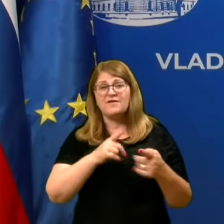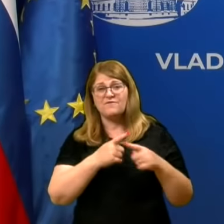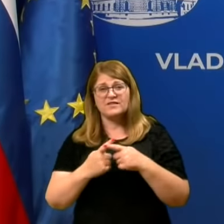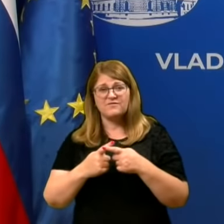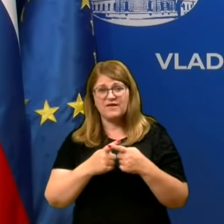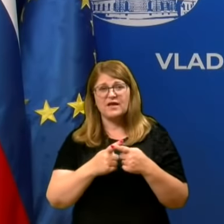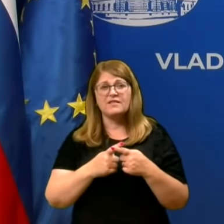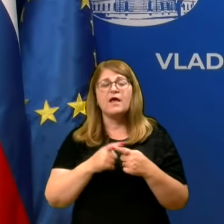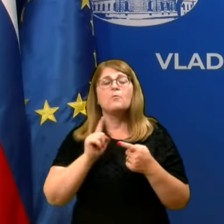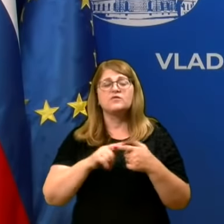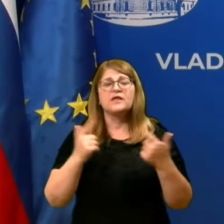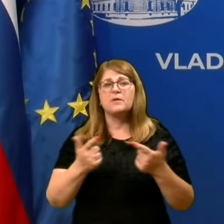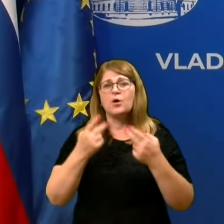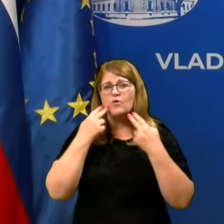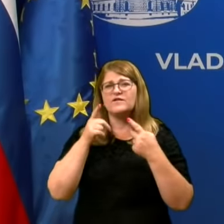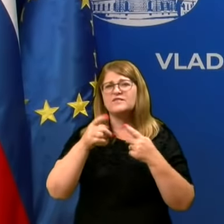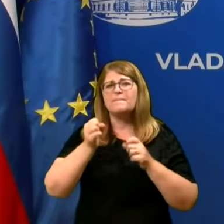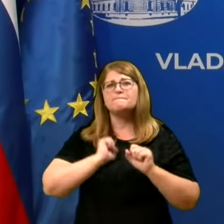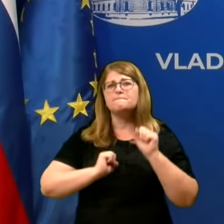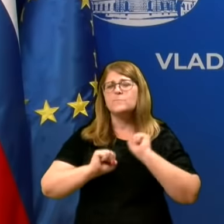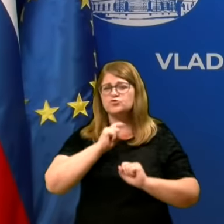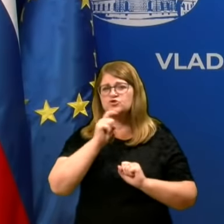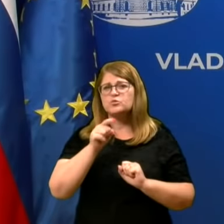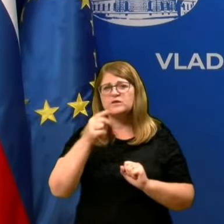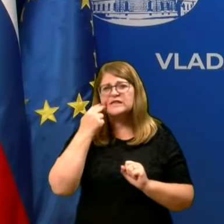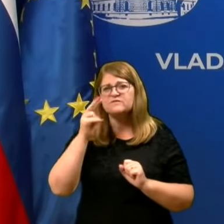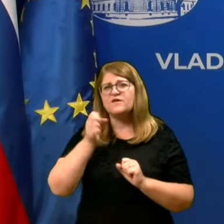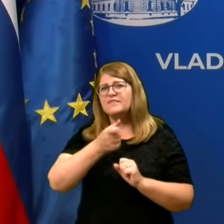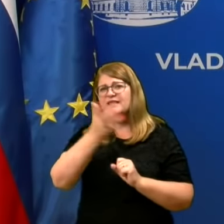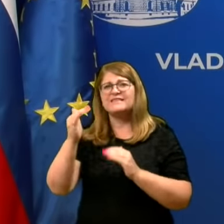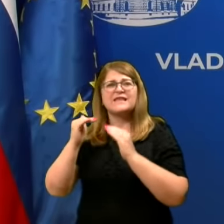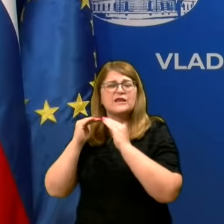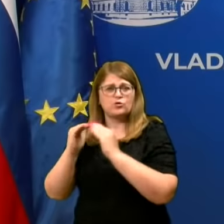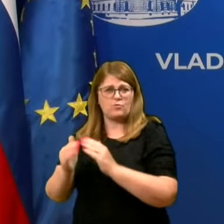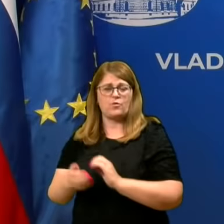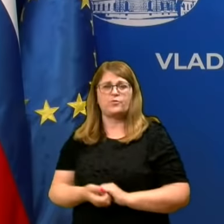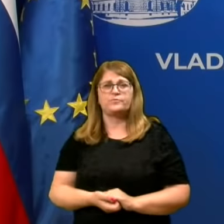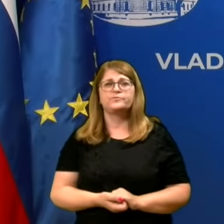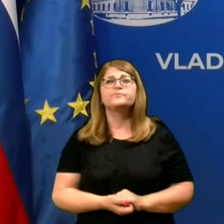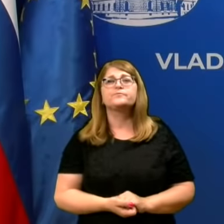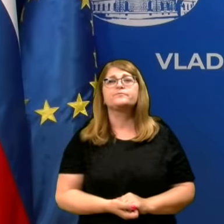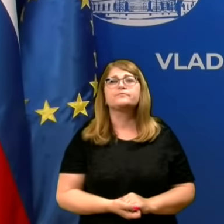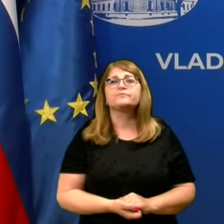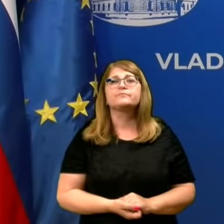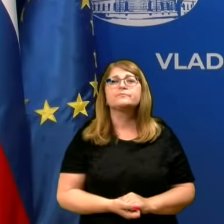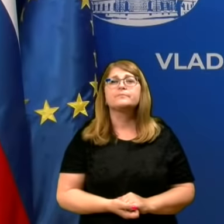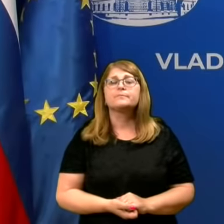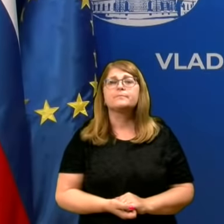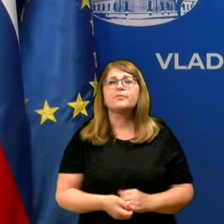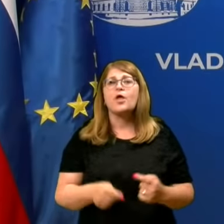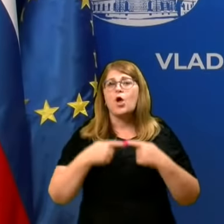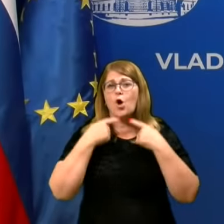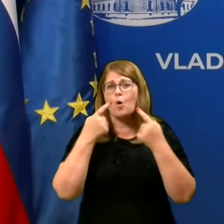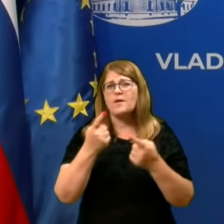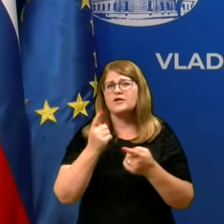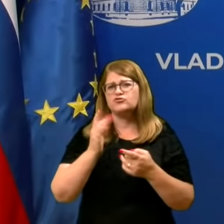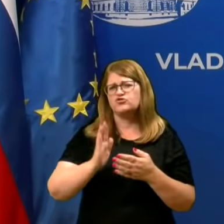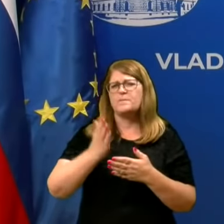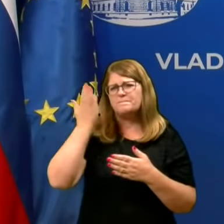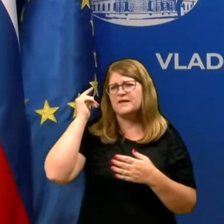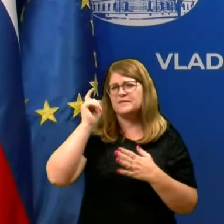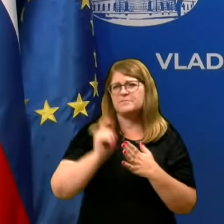zgodbe, ki smo jo že imeli v nekaterih od teh domov v sami preteklosti. V mene so že pred meseci